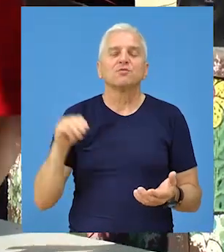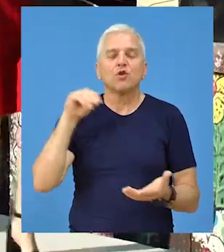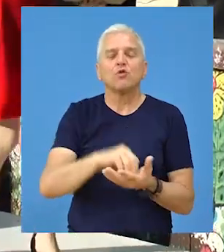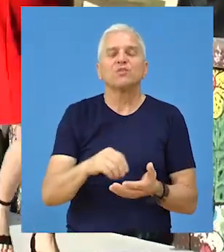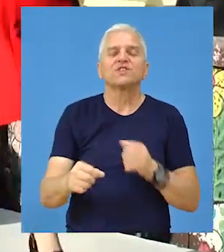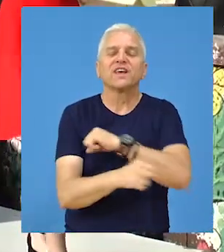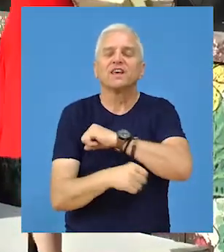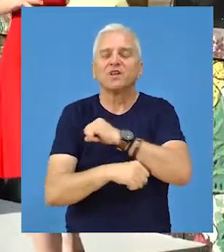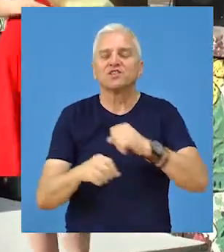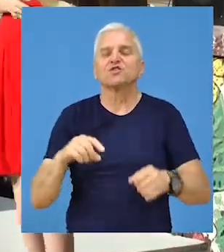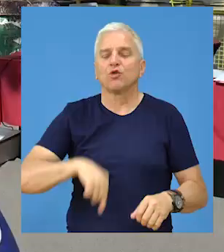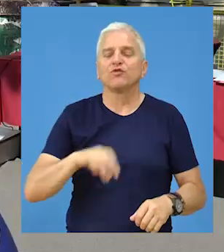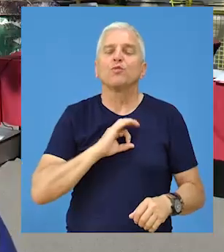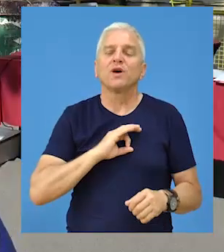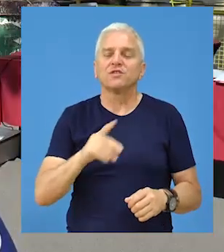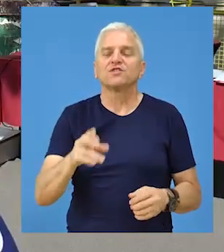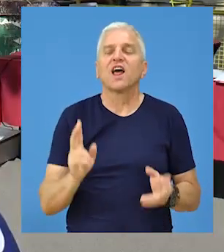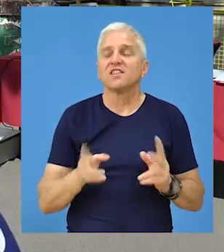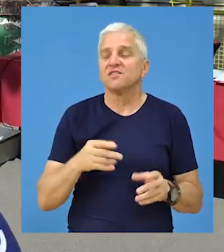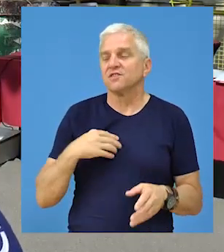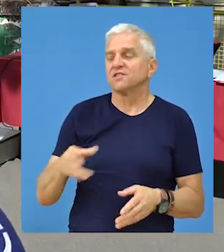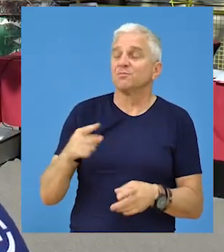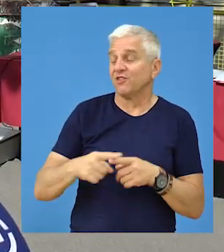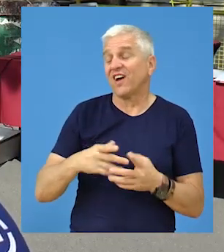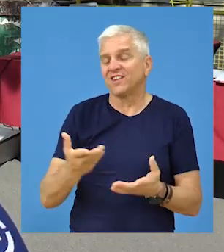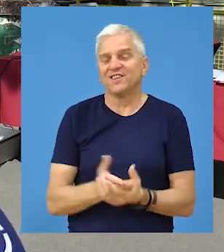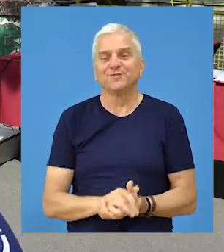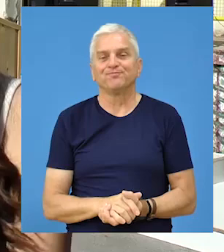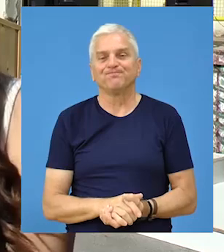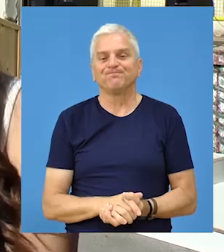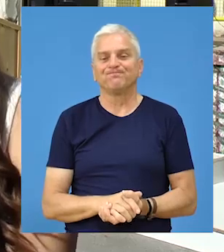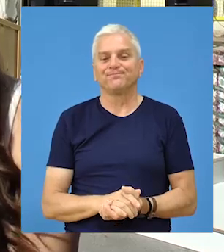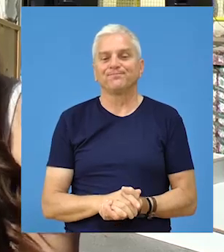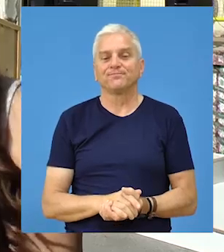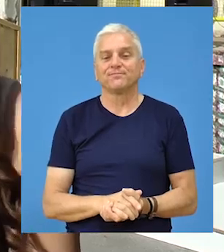bih da upišem gimnaziju u Bečiju, a drugari i nastavnici će mi naravno nedostajati.